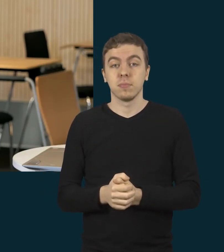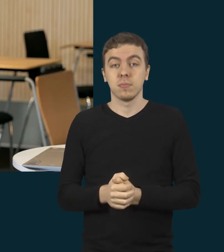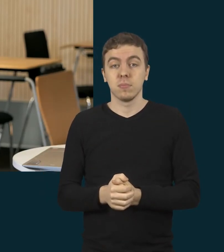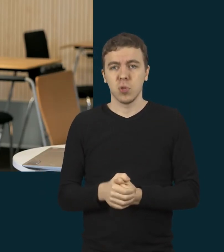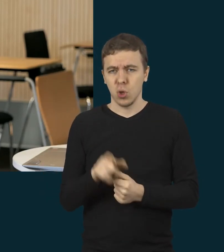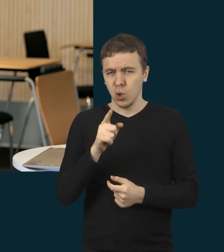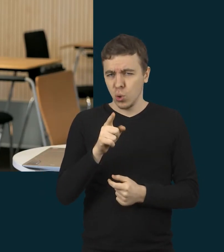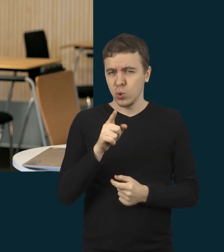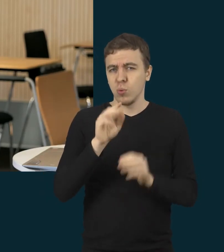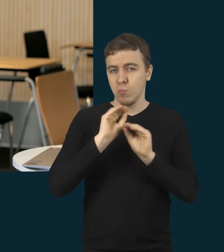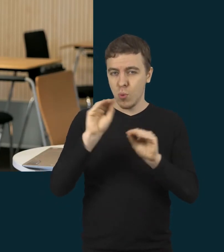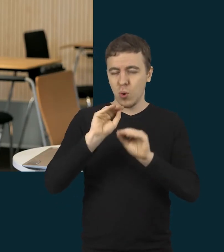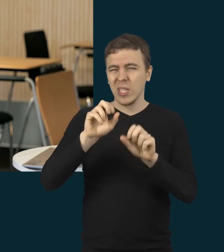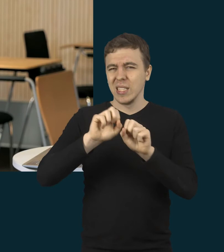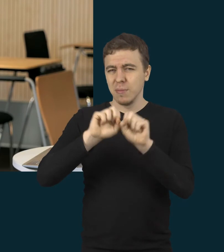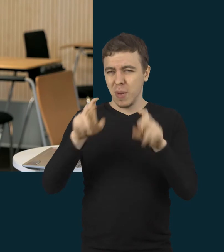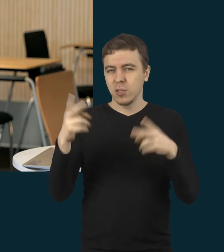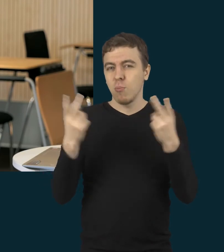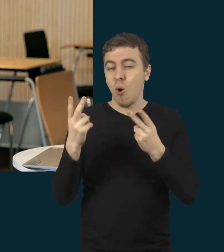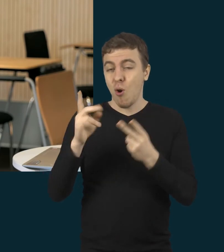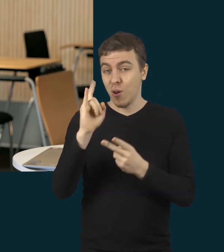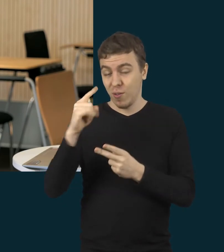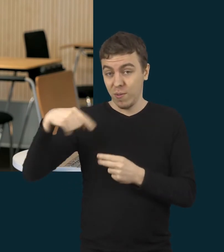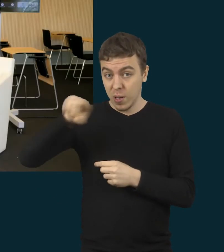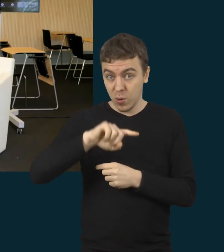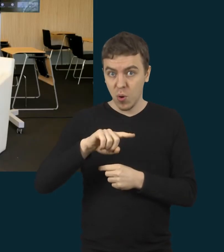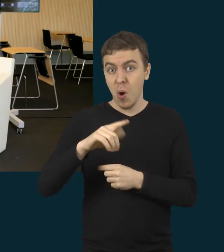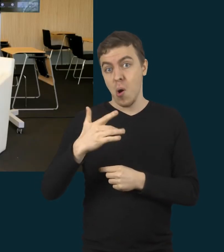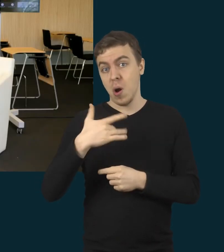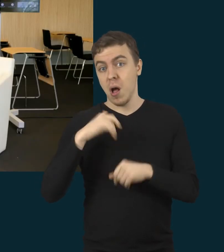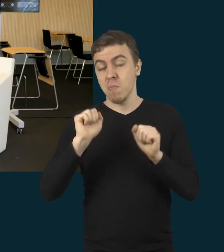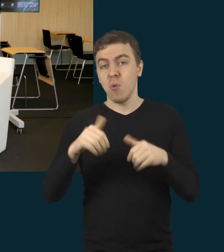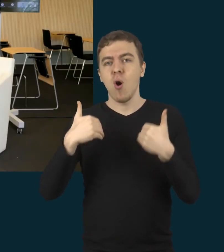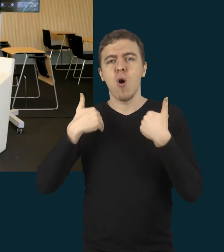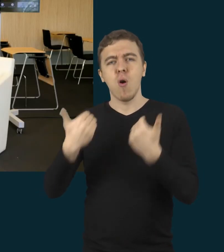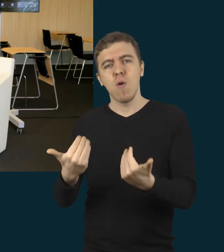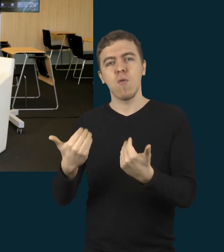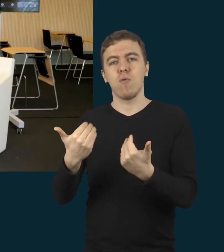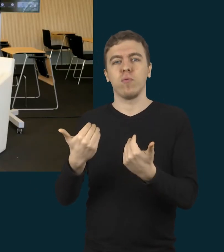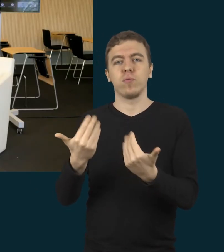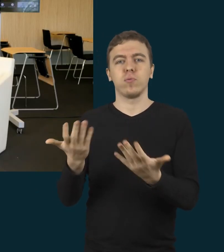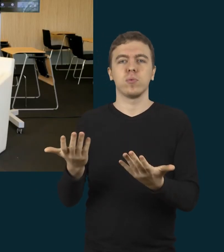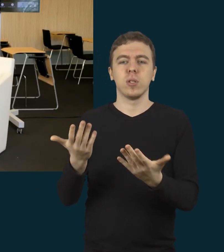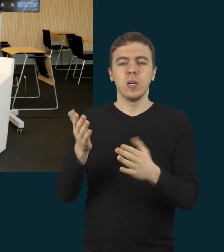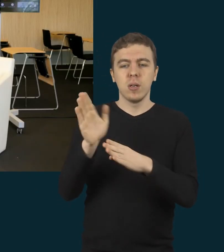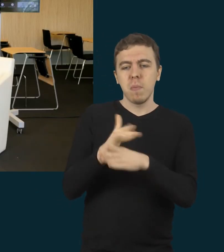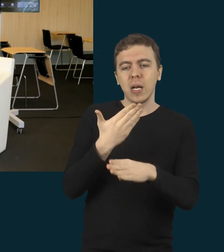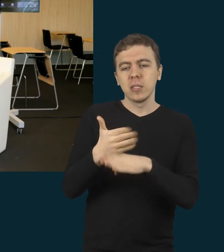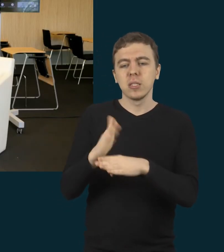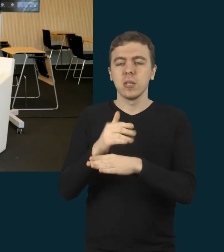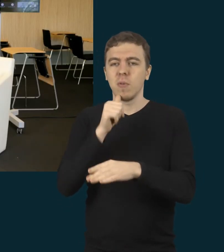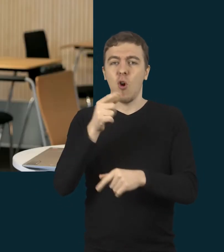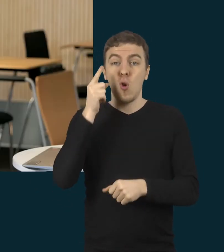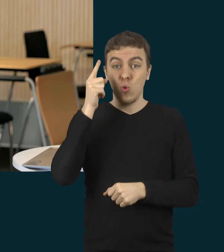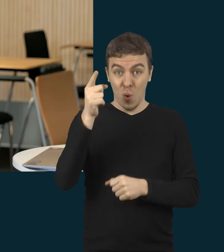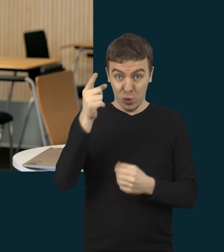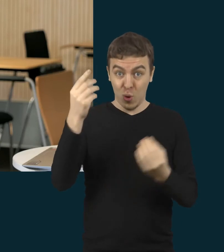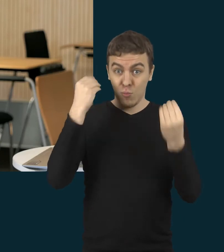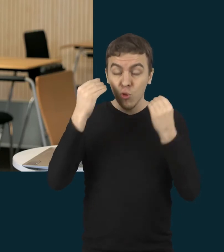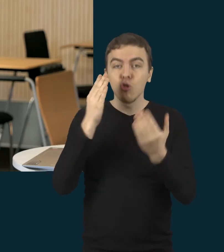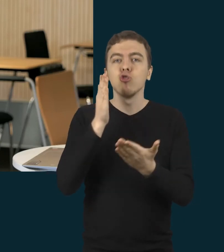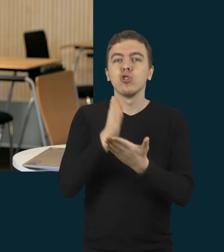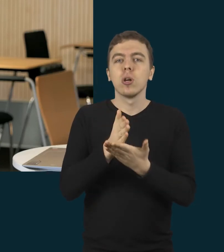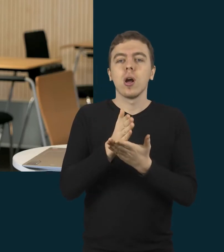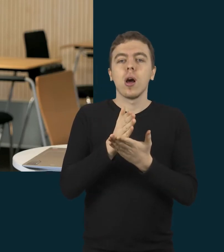specialiųjų poreikį turinčius vaikus. Gal turite kokiu nors pasiūlymu, kaip diferencijuoti nuo tolinį ūgdymą bendrojo